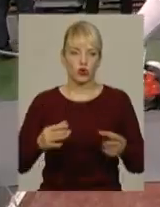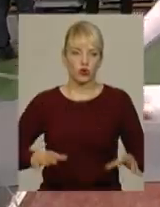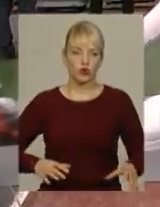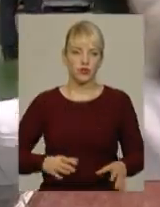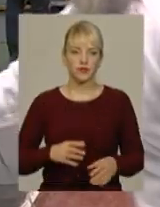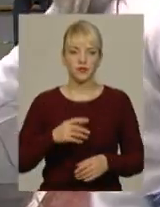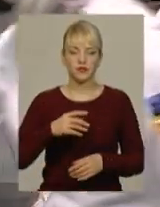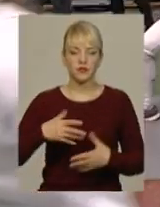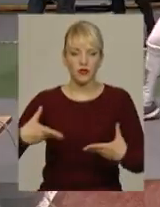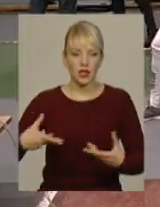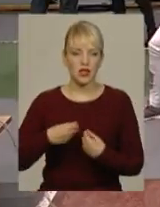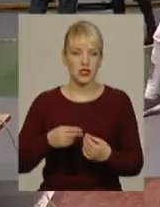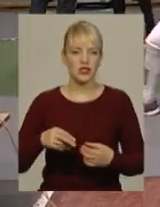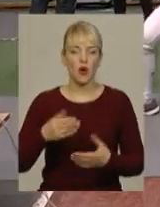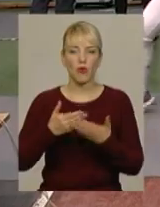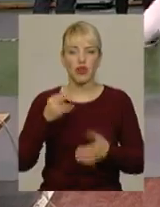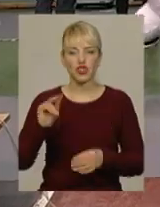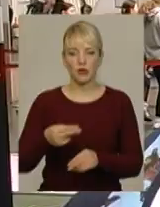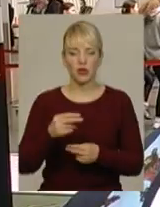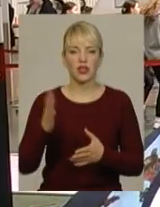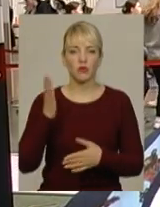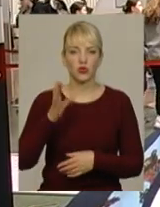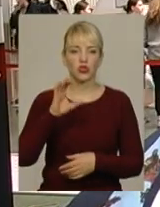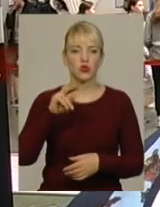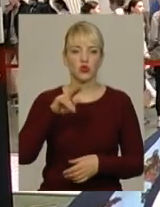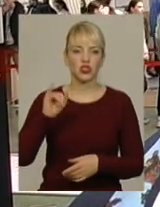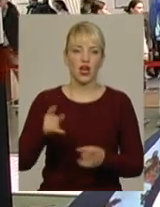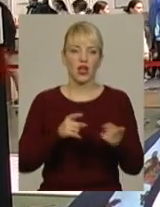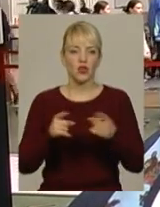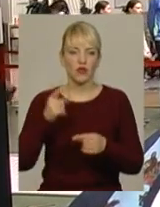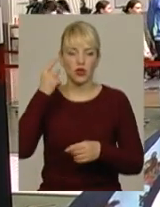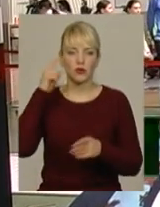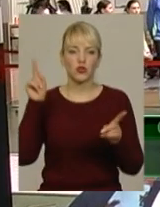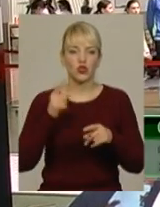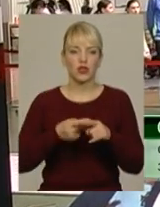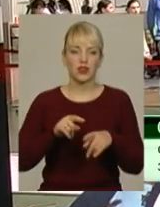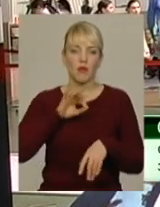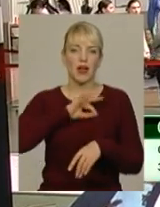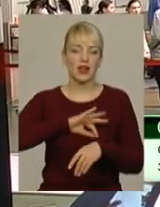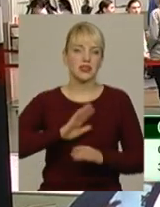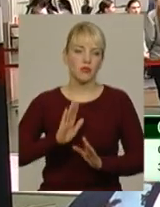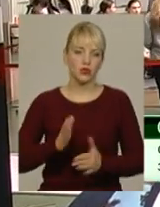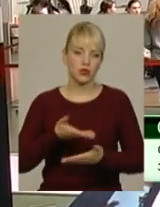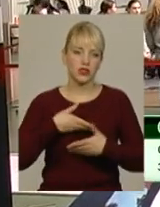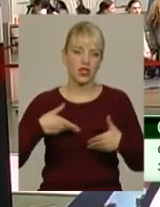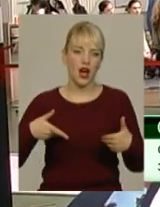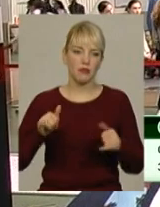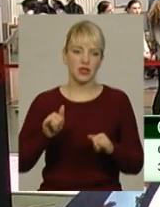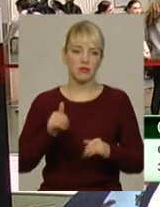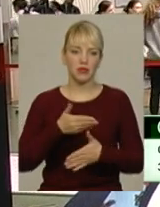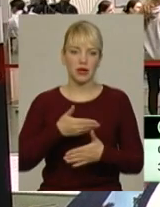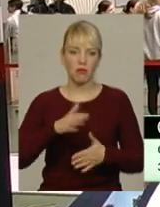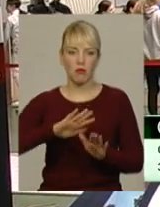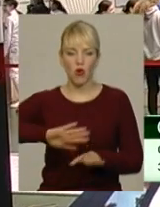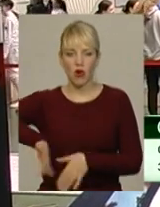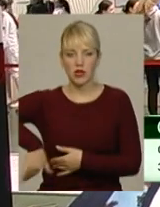Європи, який відбудеться у російському Сочі за три тижні. Готуємося, думаємо, що це дуже полезно буде нам. І ми після